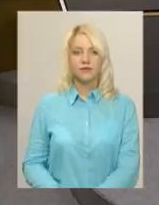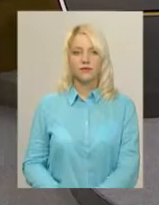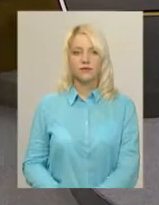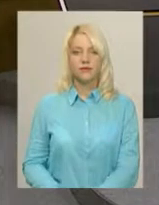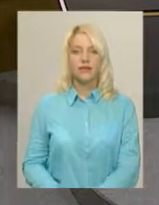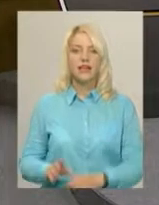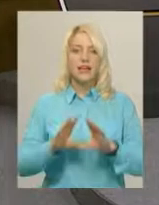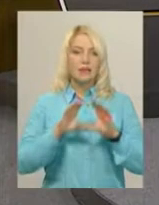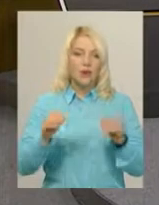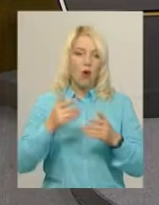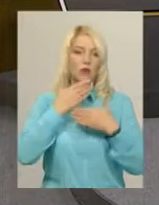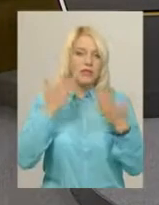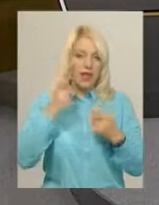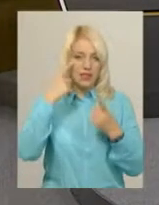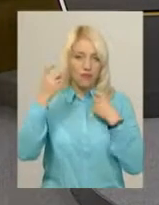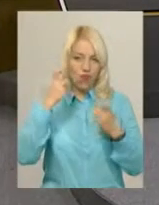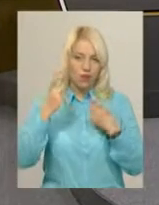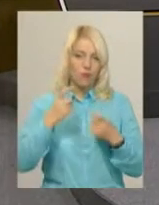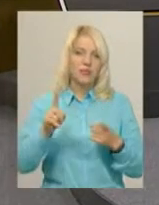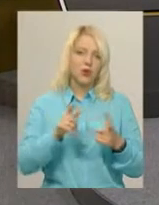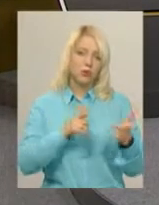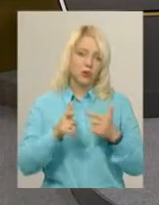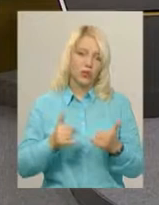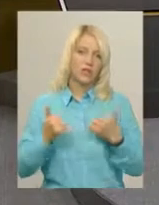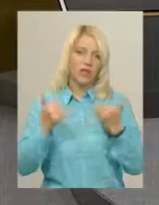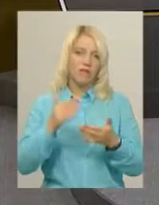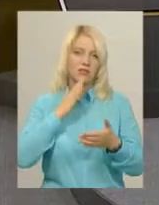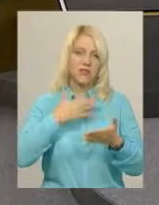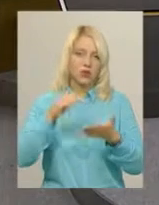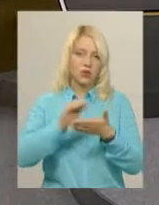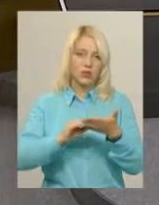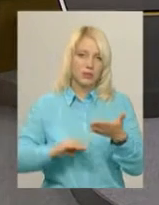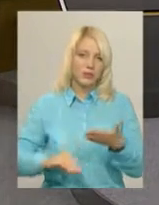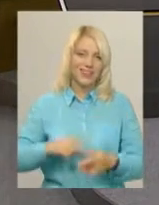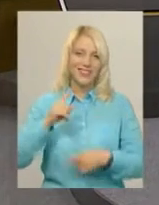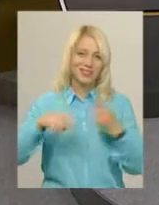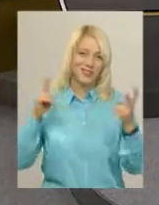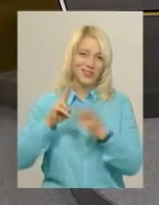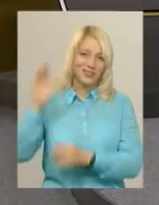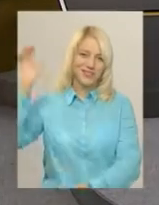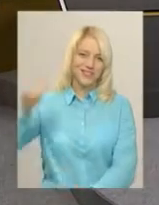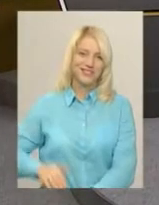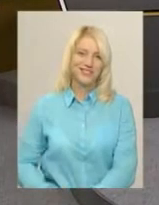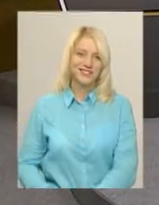І це було останнє повідомлення випуску, яке підготували кореспонденти нашої служби новин. До зустрічі в ефірі.